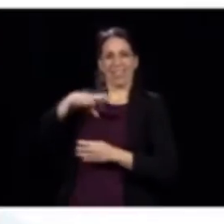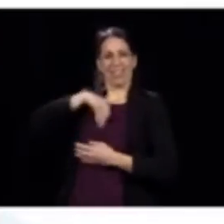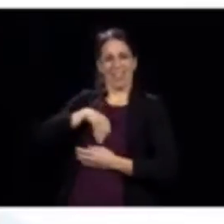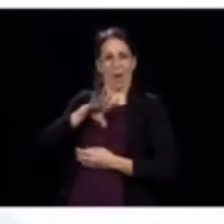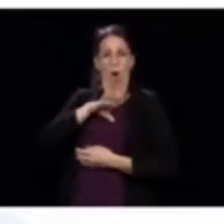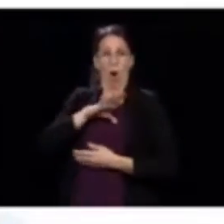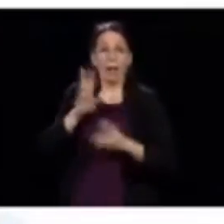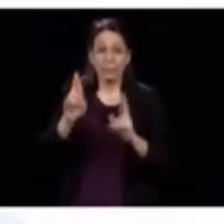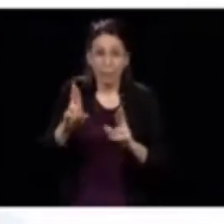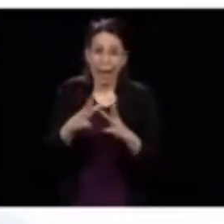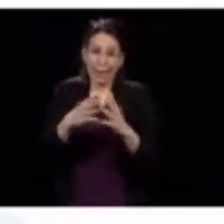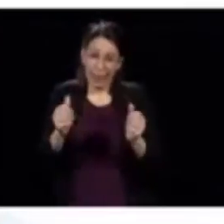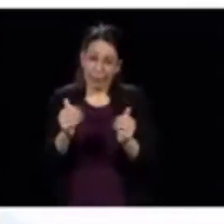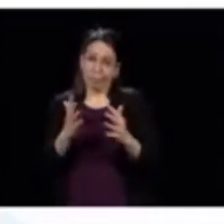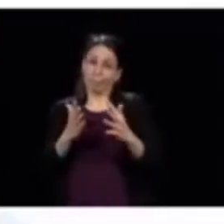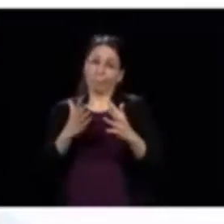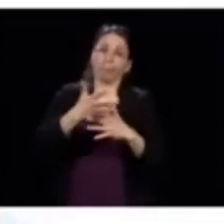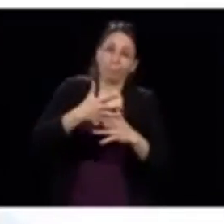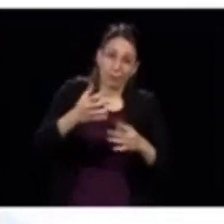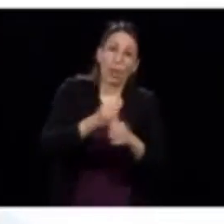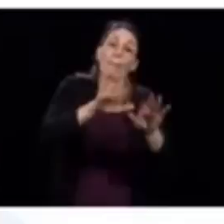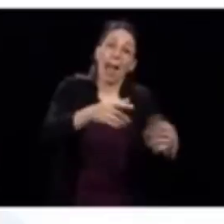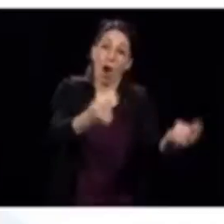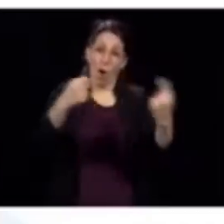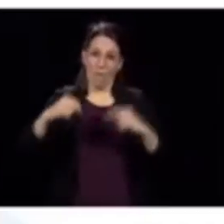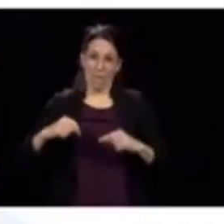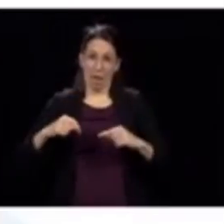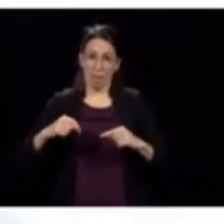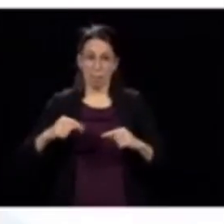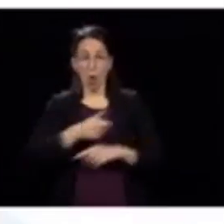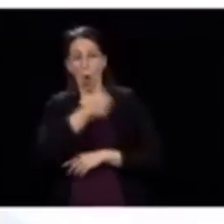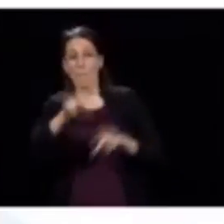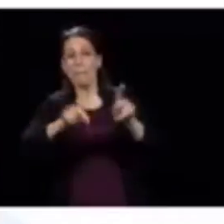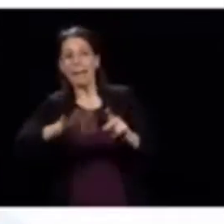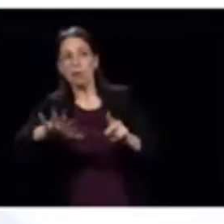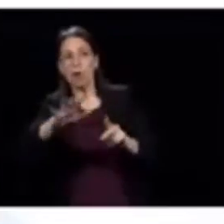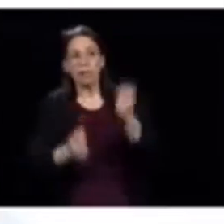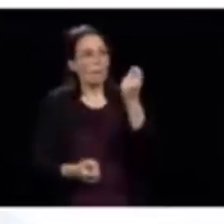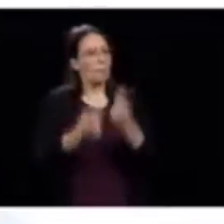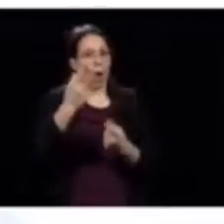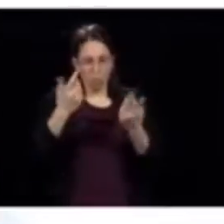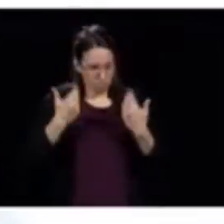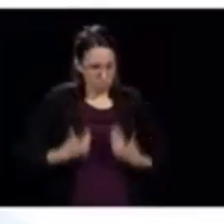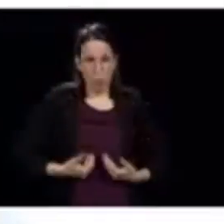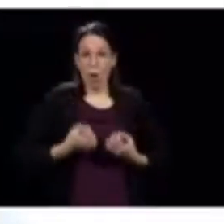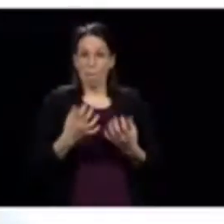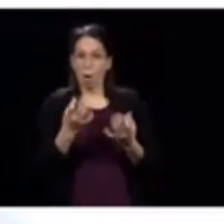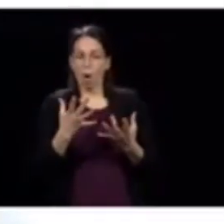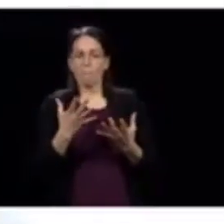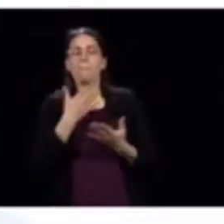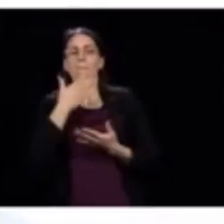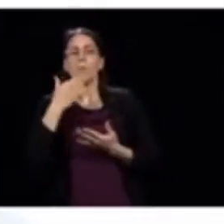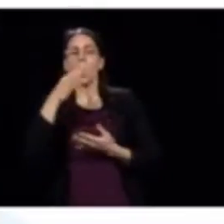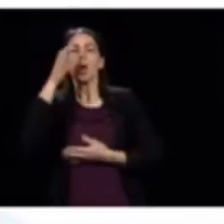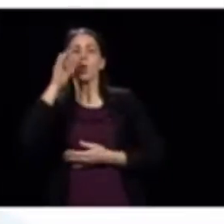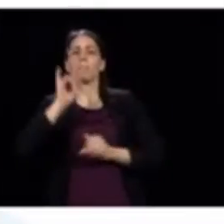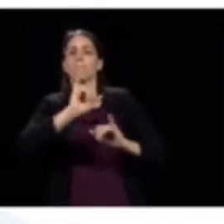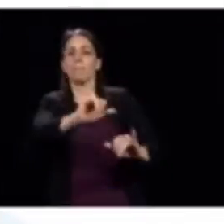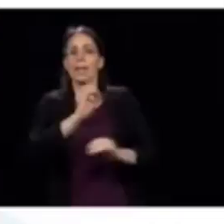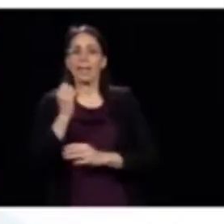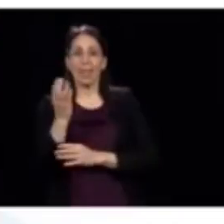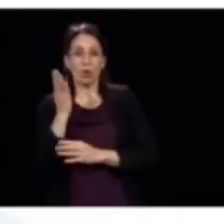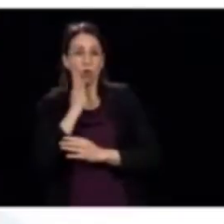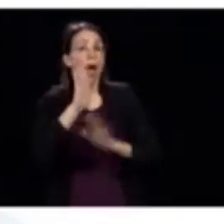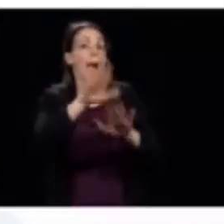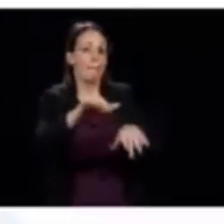vont revenir. Il y en a, d'ailleurs, on me dit plusieurs qui n'ont plus de symptômes, mais là, on respecte la période de 14 jours avant que